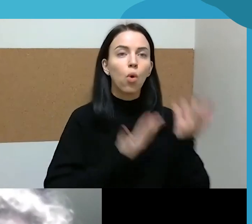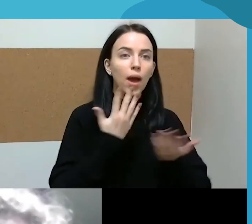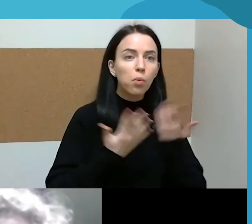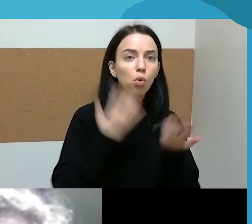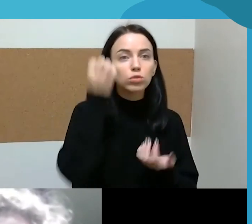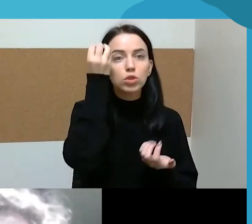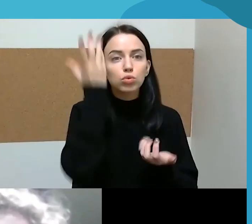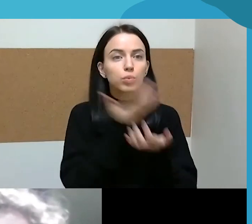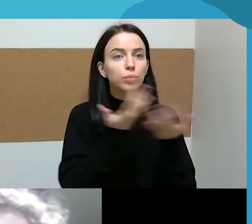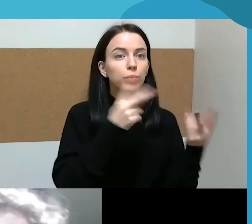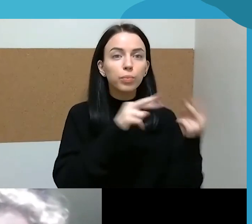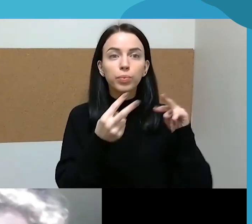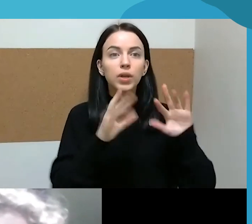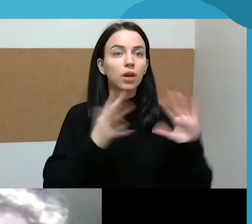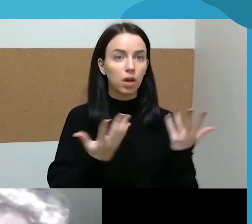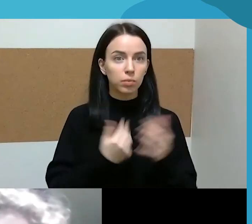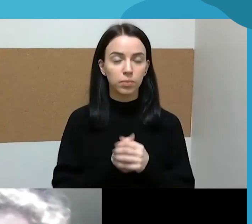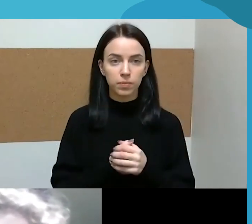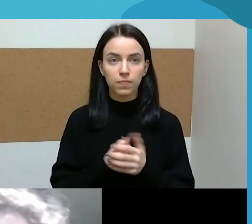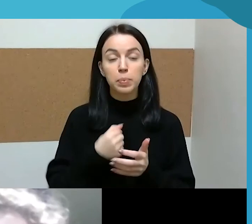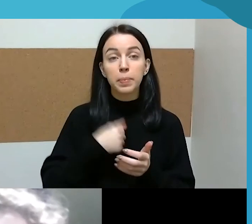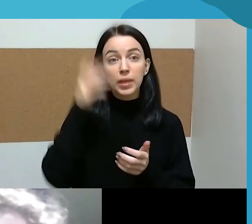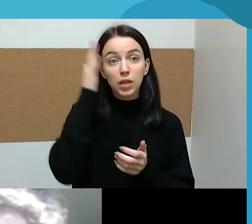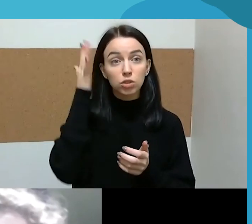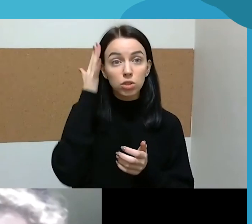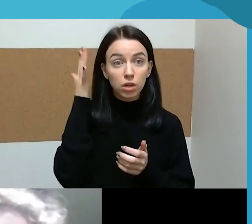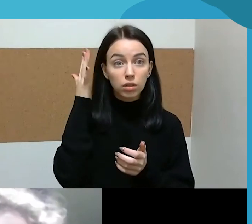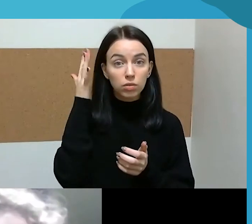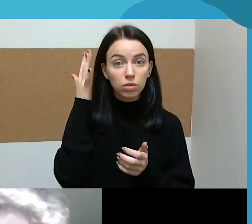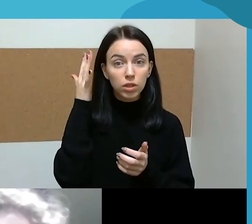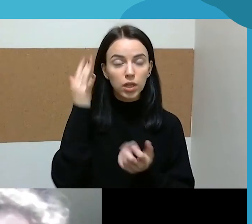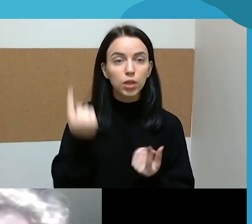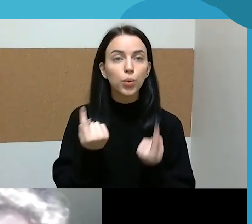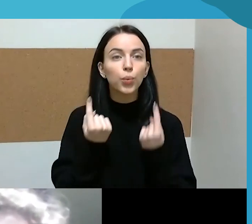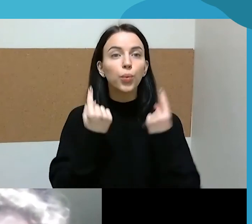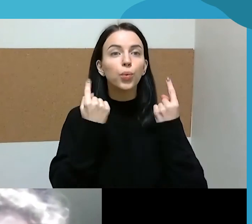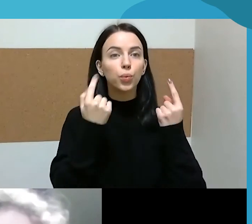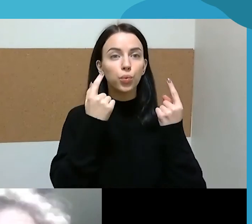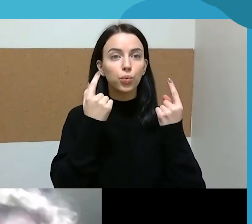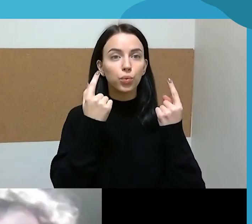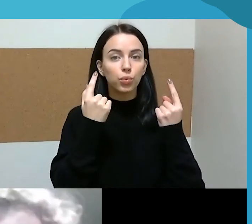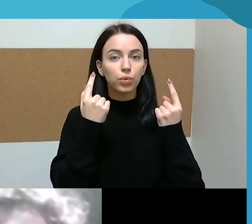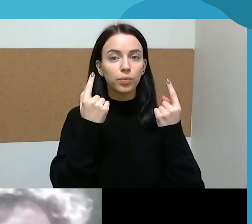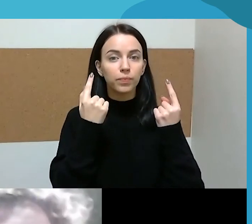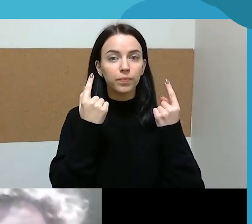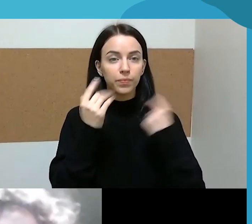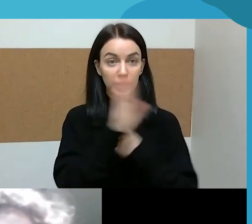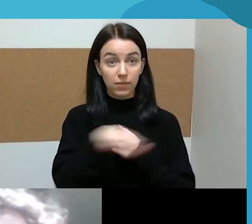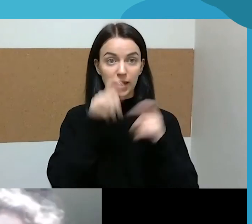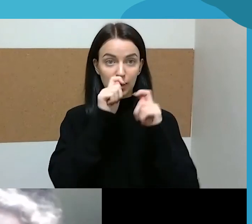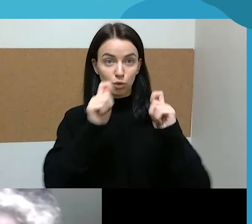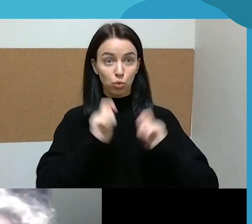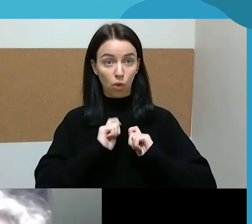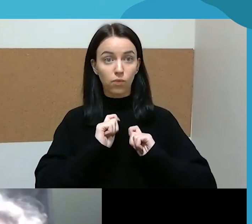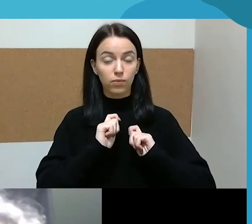toliau ir taip toliau. Bet aš manau, kad didžiausia dovana, kuria vaikai gali, kurie ją padovanoja iš esmės